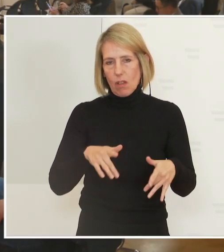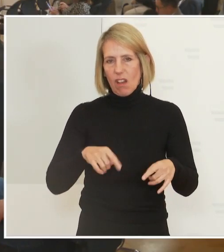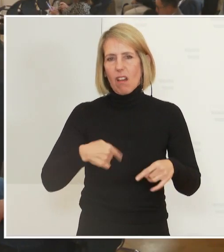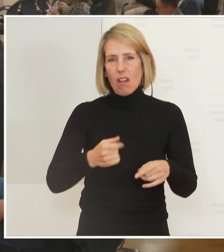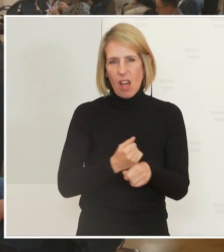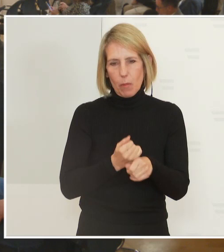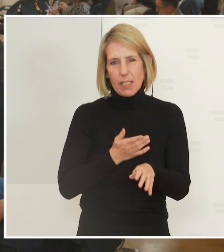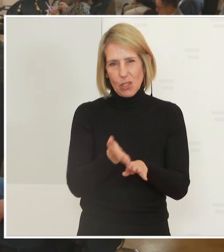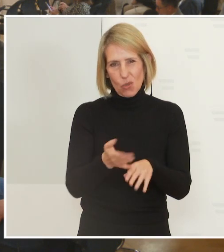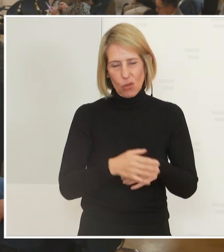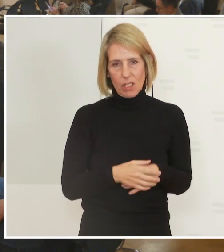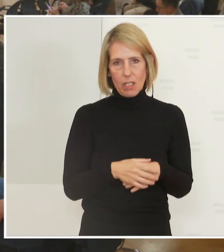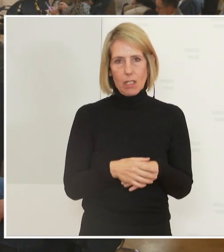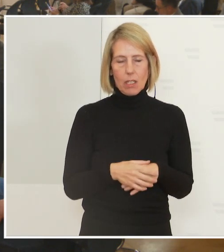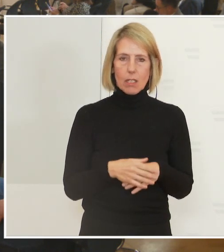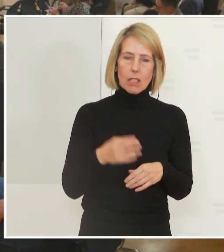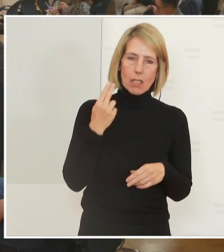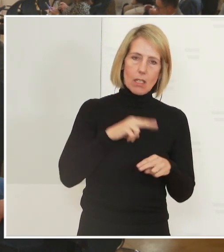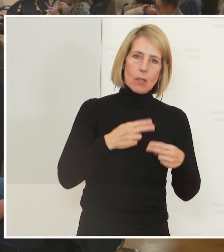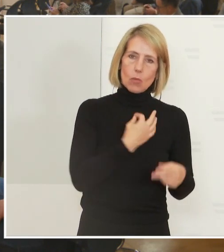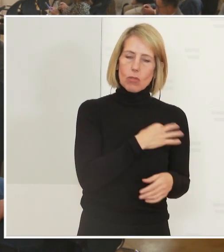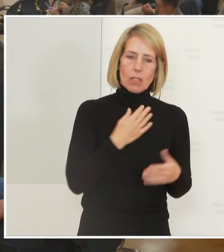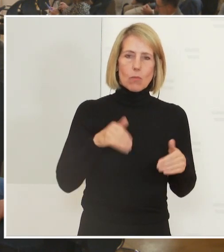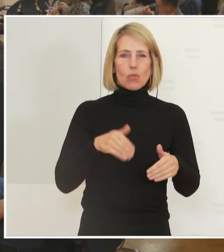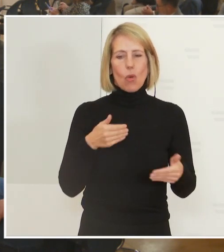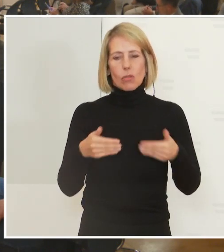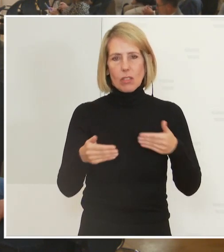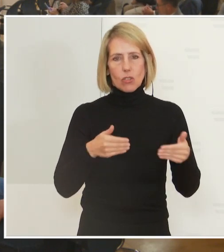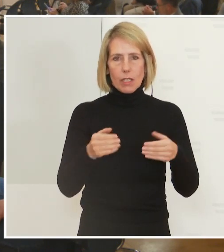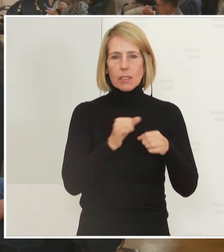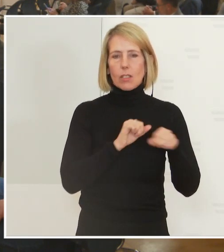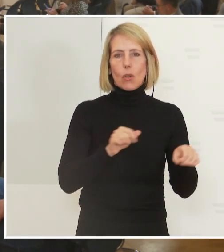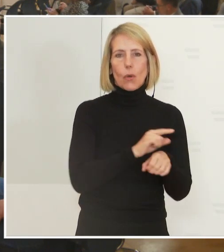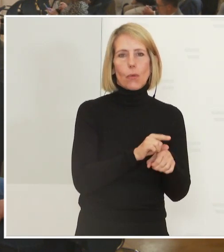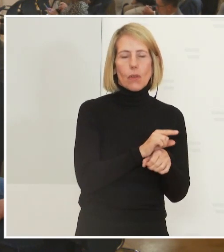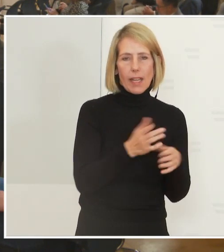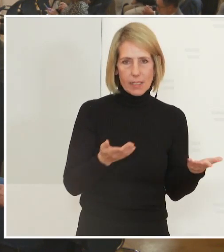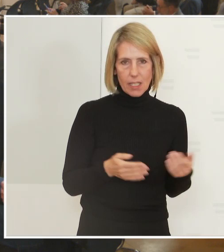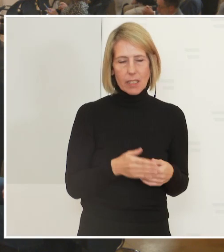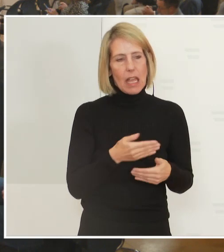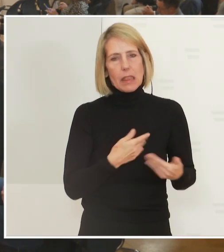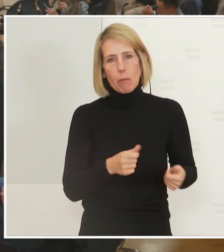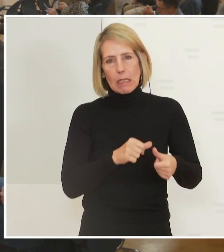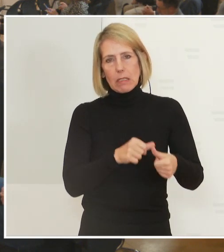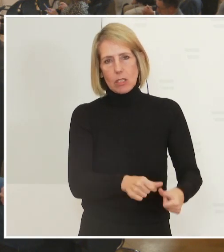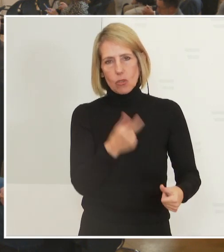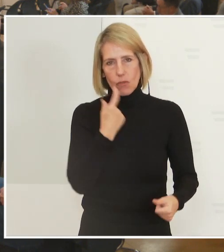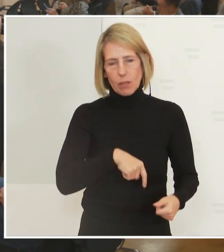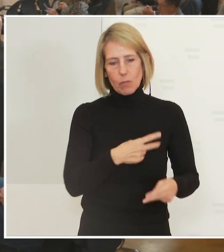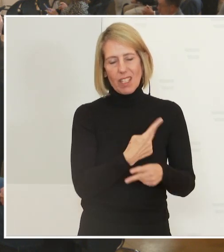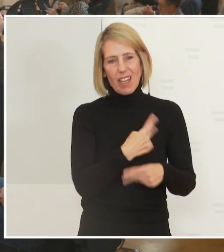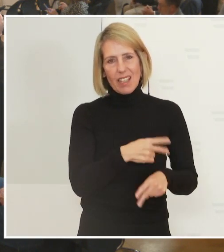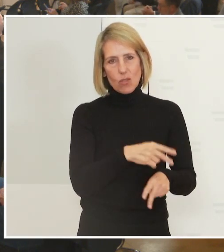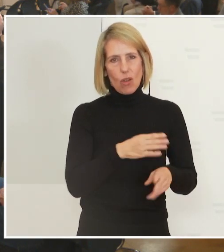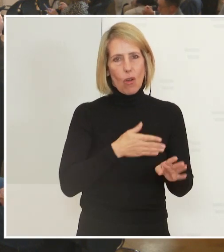Ich glaube, man muss auch sehr unterscheiden. Das eine ist Freizeitangebot, das ich freiwillig mache. Keiner zwingt mich, ins Kino zu gehen, ins Restaurant zu gehen. Das